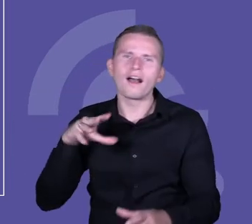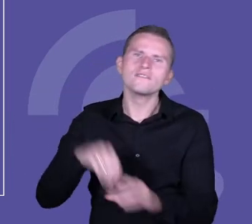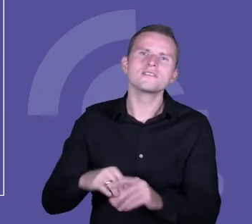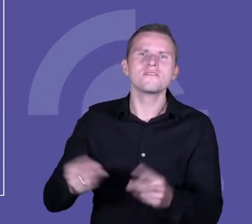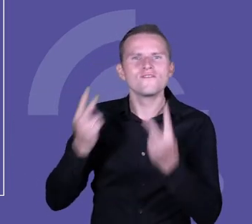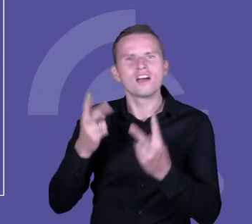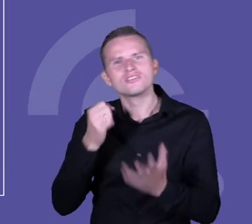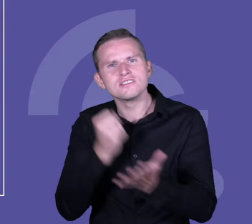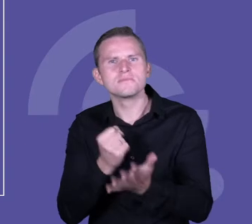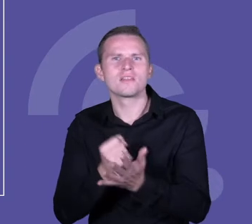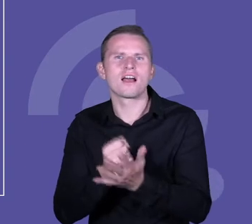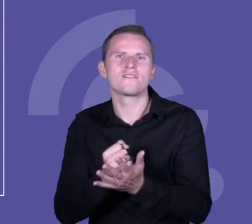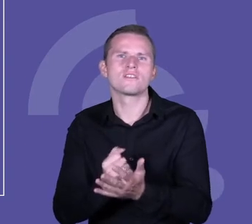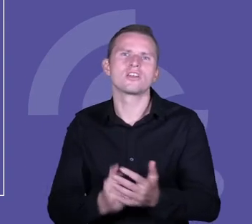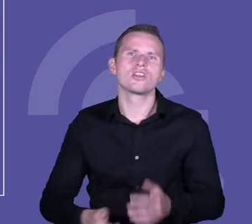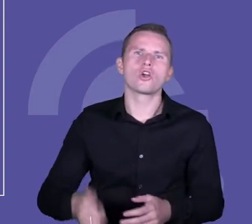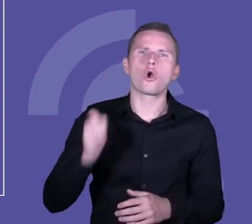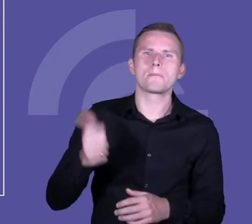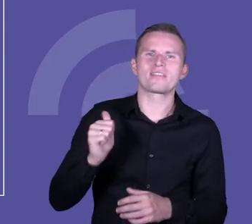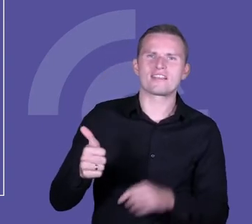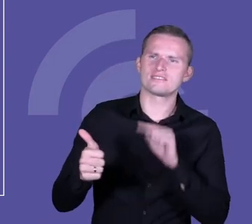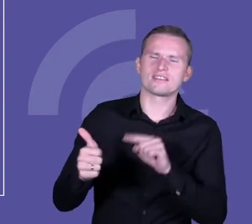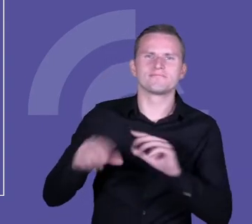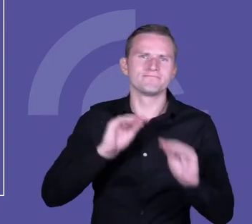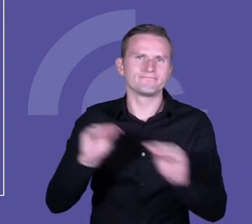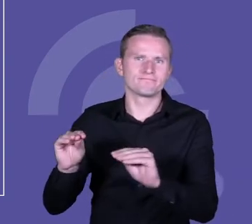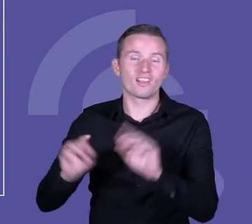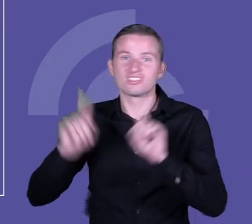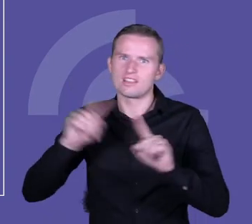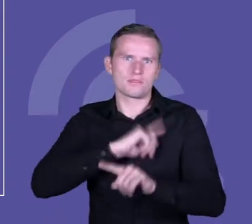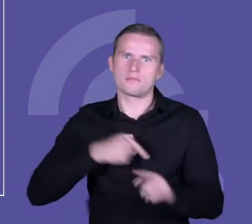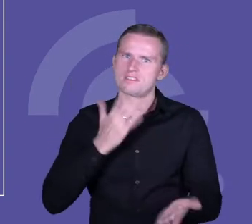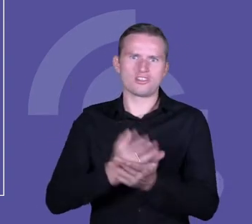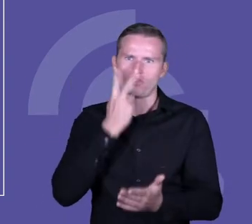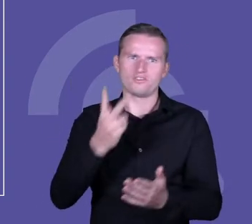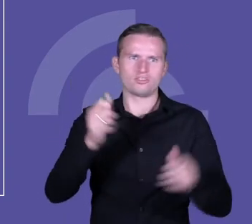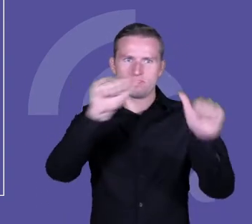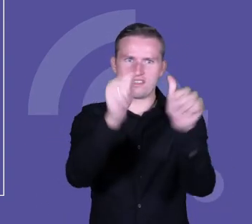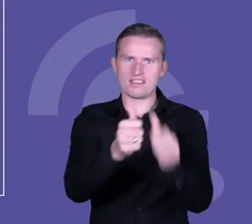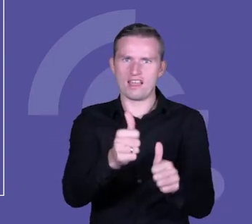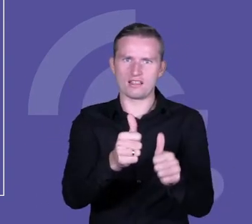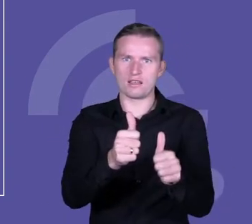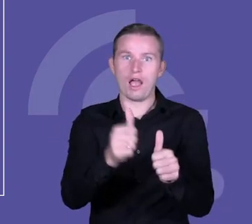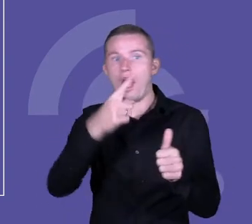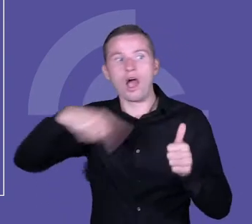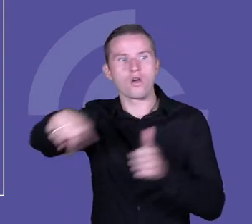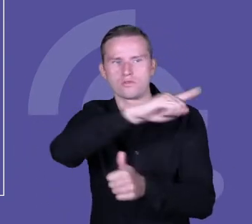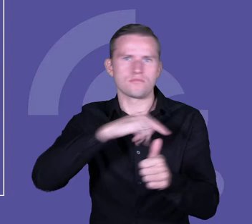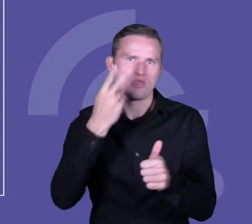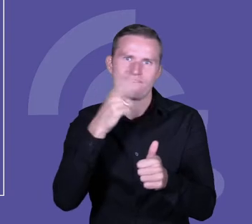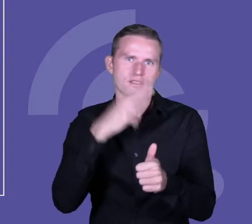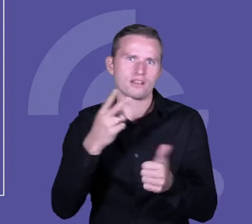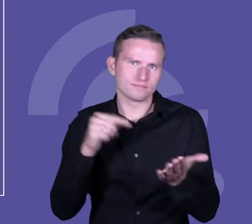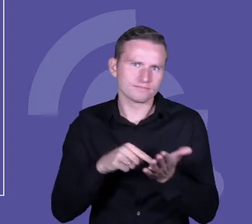kompetencje, ale my czasami widzimy sam kielich, czyli nie widzimy tego obok, czyli nie widzimy tego kontekstu. A ja będę chciał właśnie tutaj